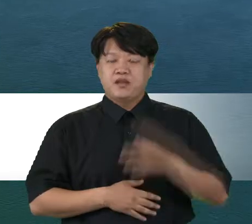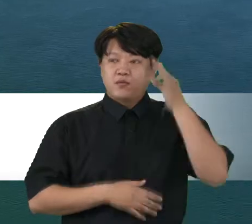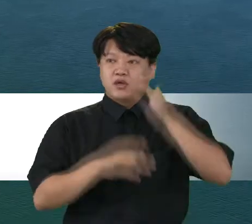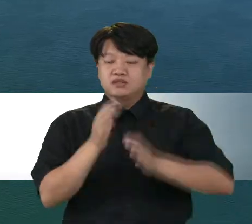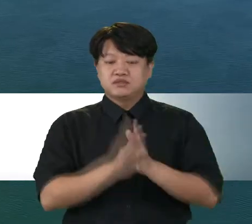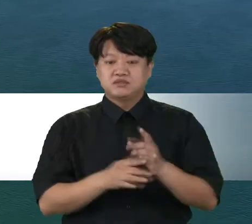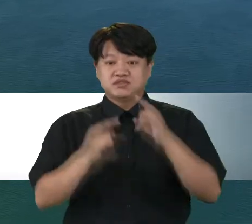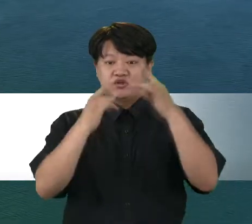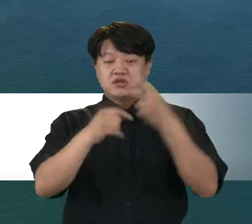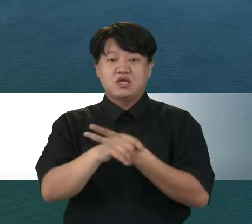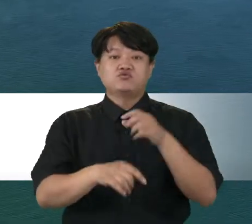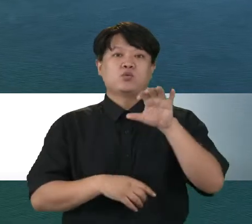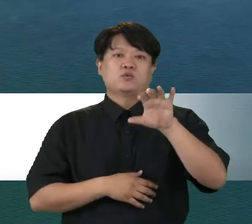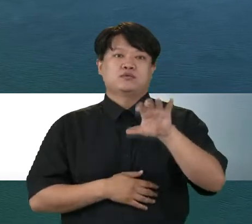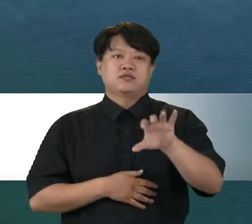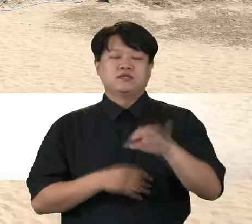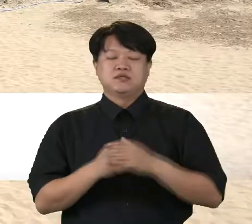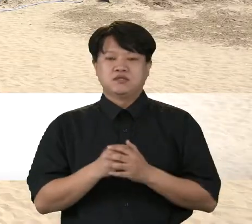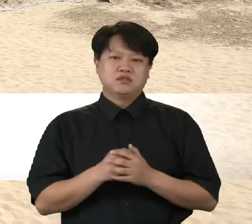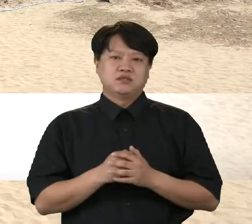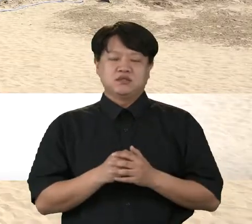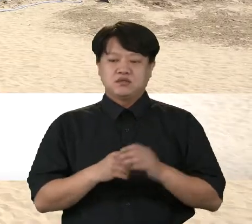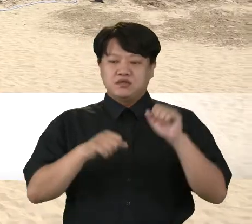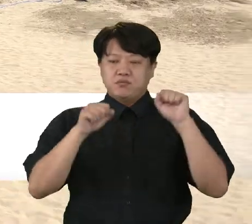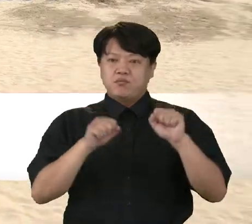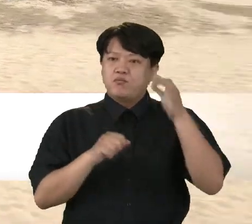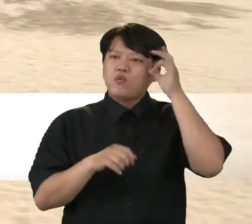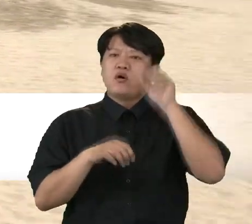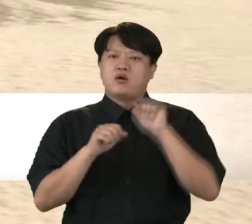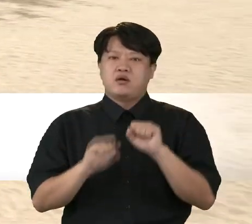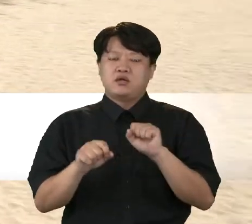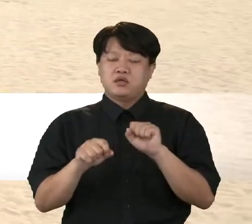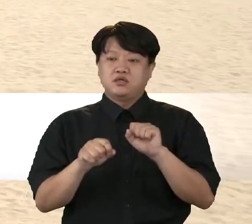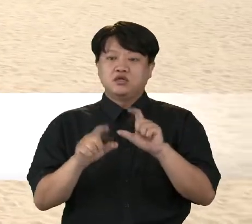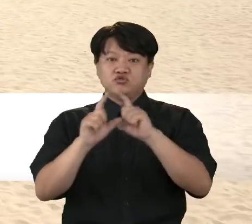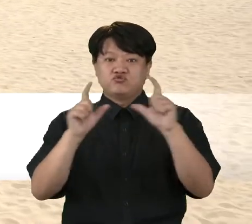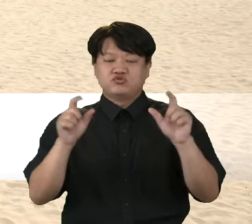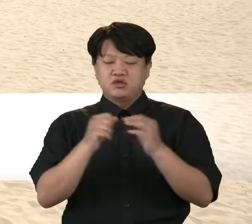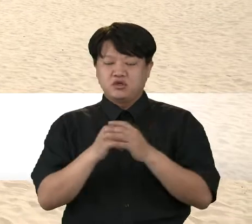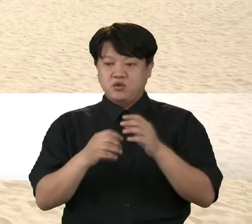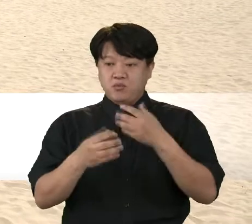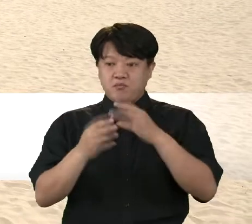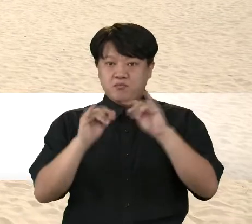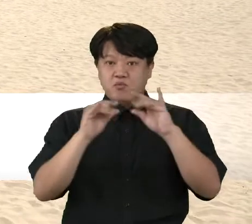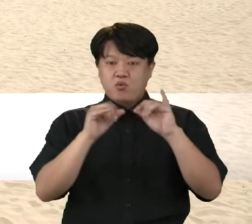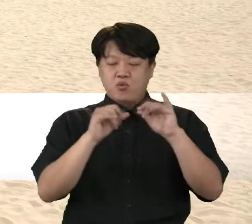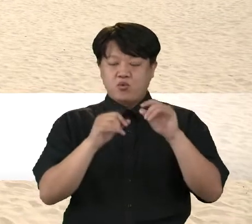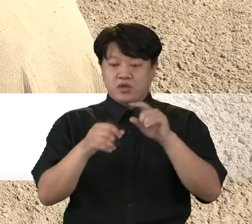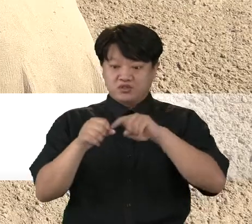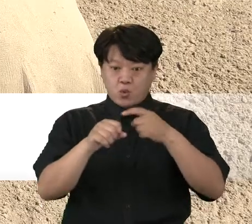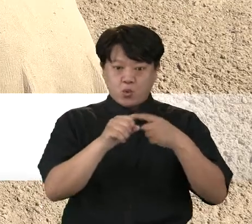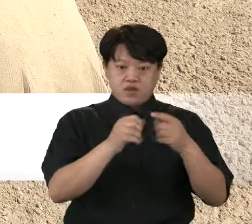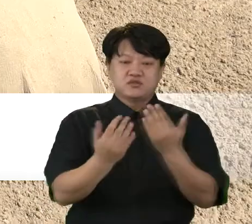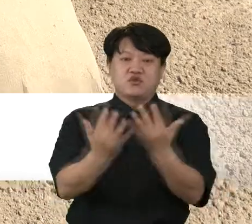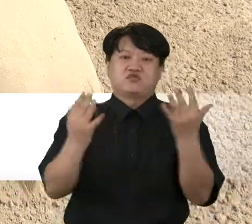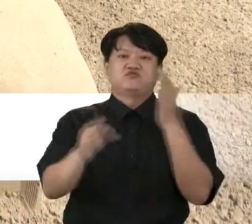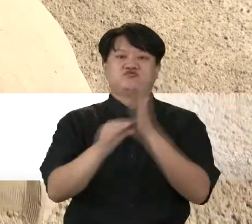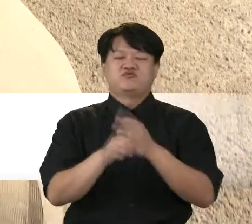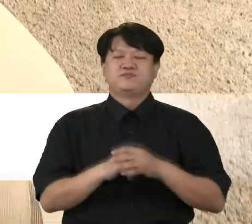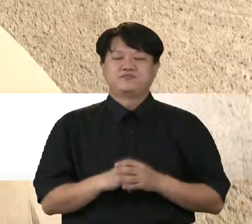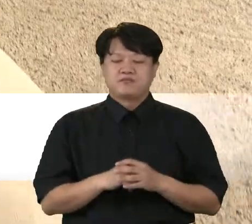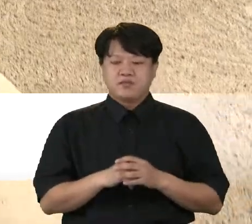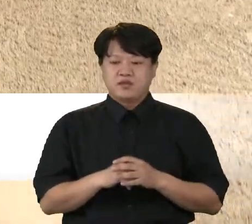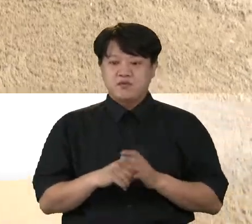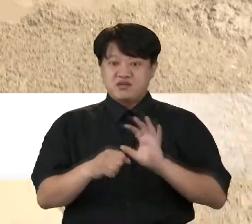포항시는 영일대 해수욕장에서 스테이인 포항을 주제로 모래조각 작품을 전시하고 있습니다. 모래조각